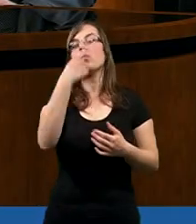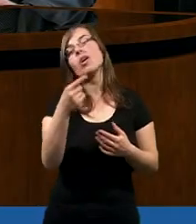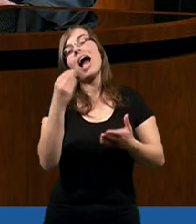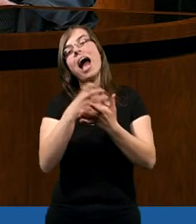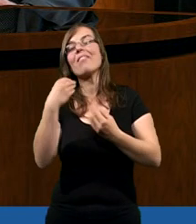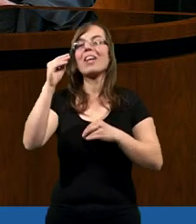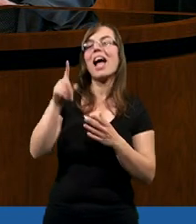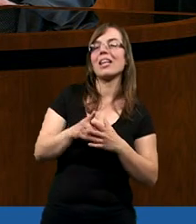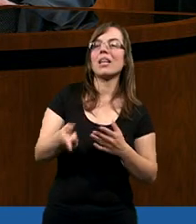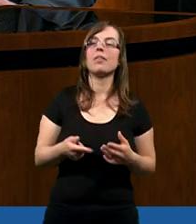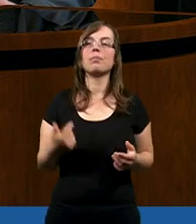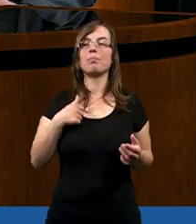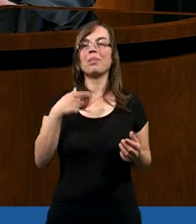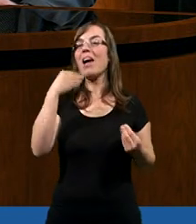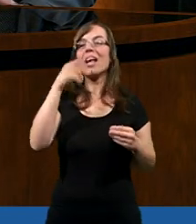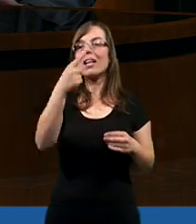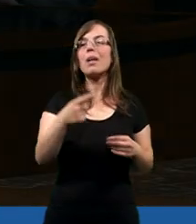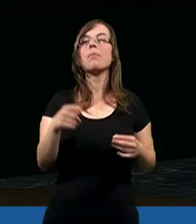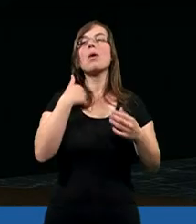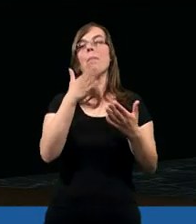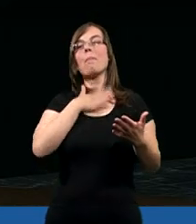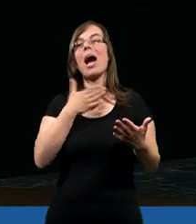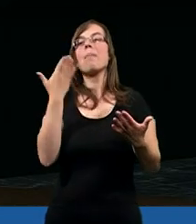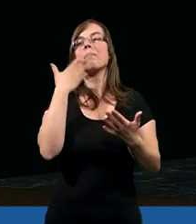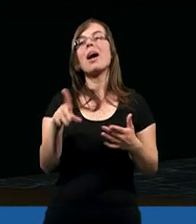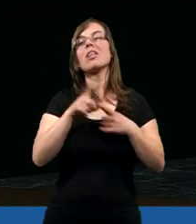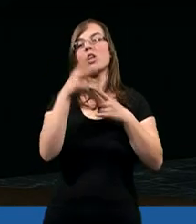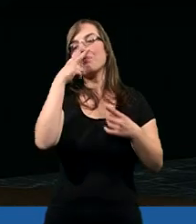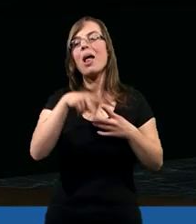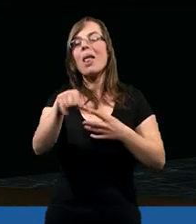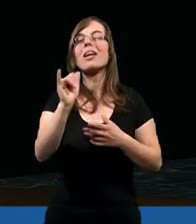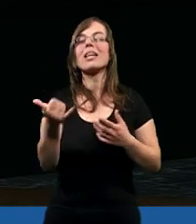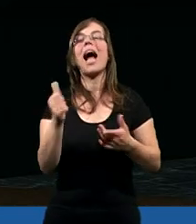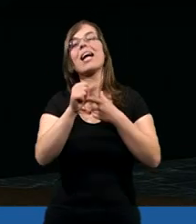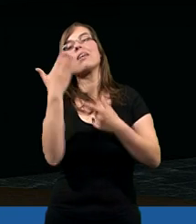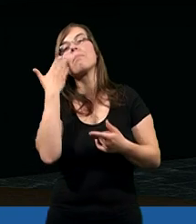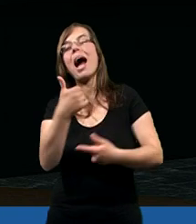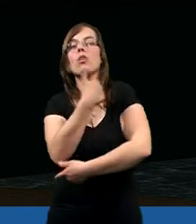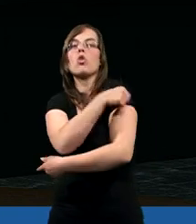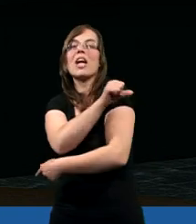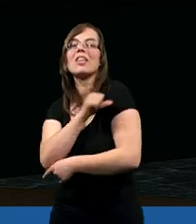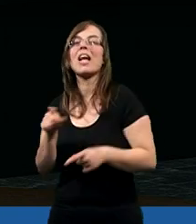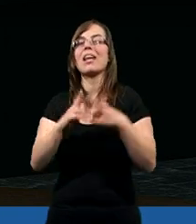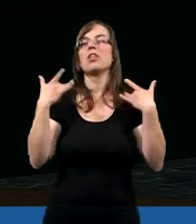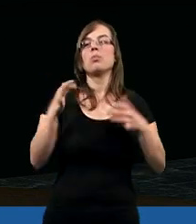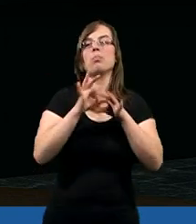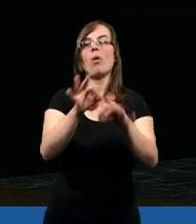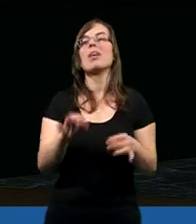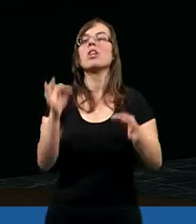powiedział więcej, że mamy bardzo dobry probież na to, jak jesteśmy bardzo chrześcijańscy.